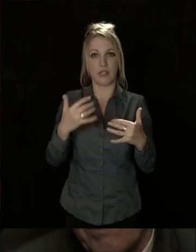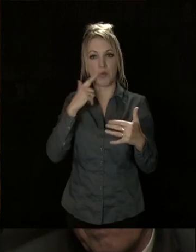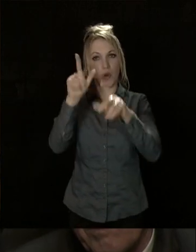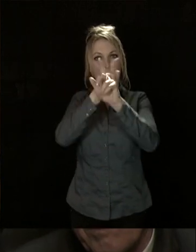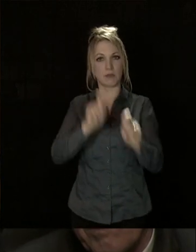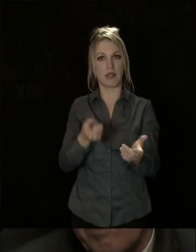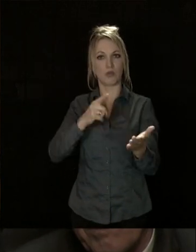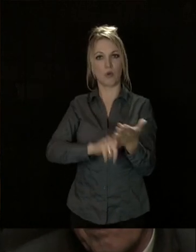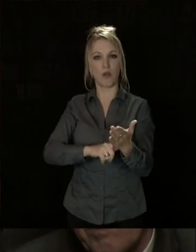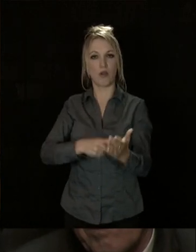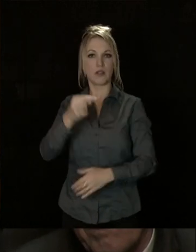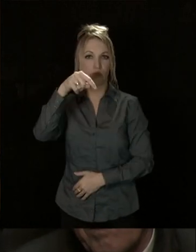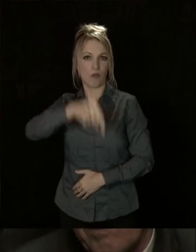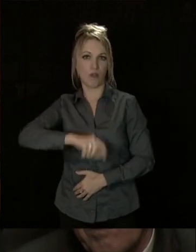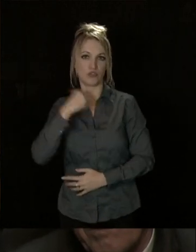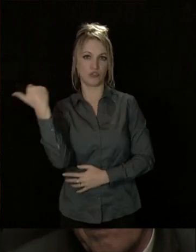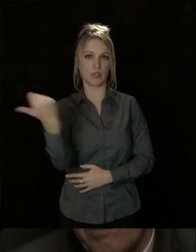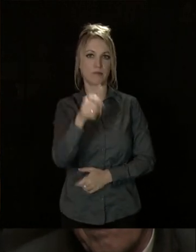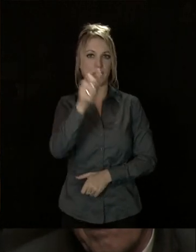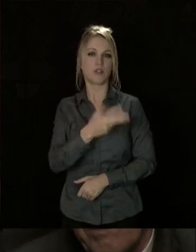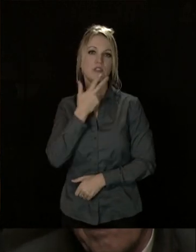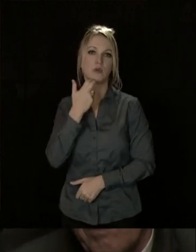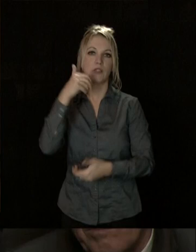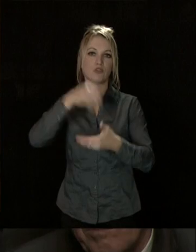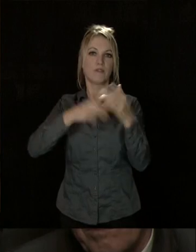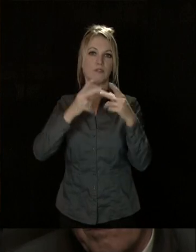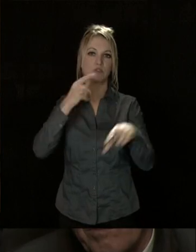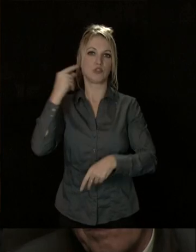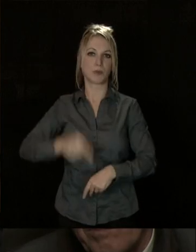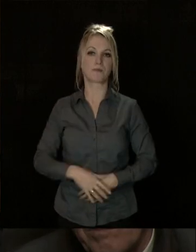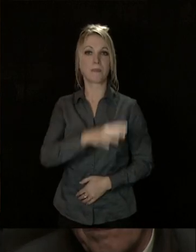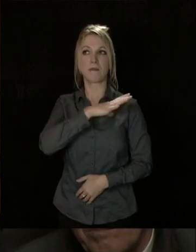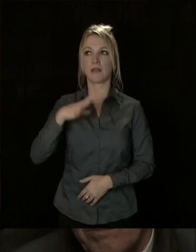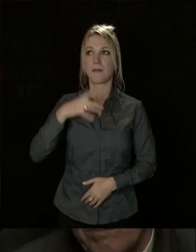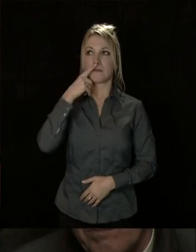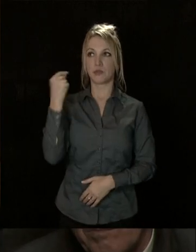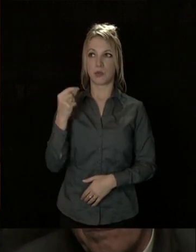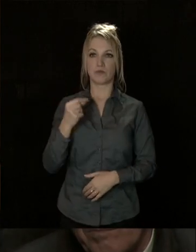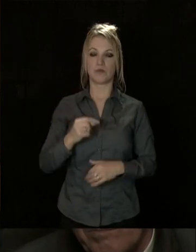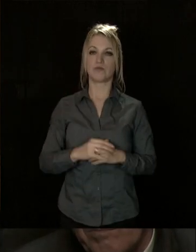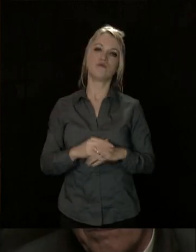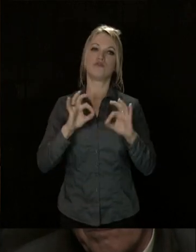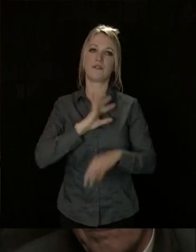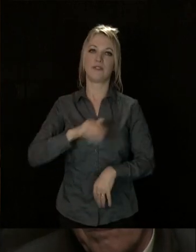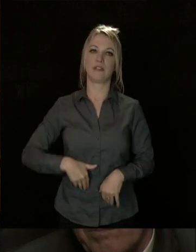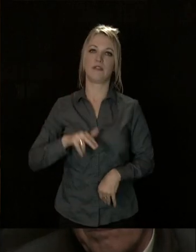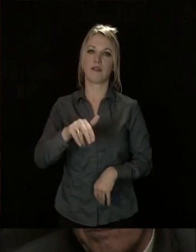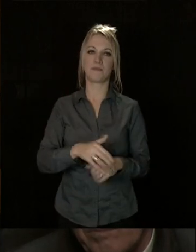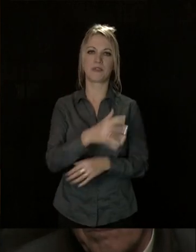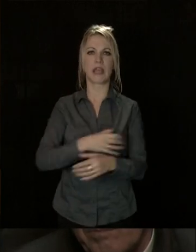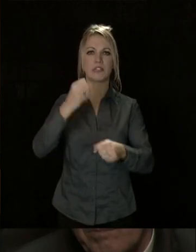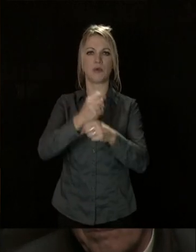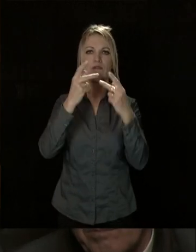des droits et des devoirs de chaque citoyen de Dijon. Mesdames, Messieurs, j'en termine vraiment. La création des